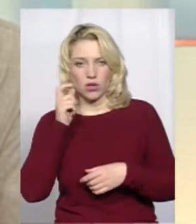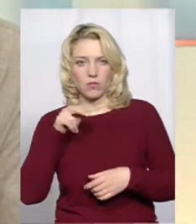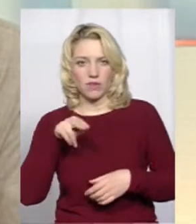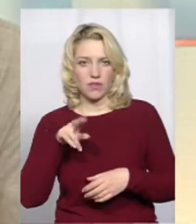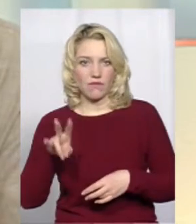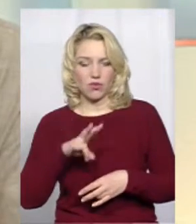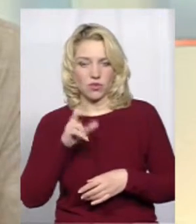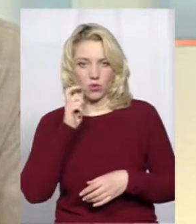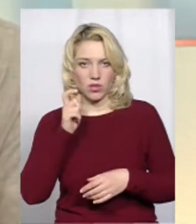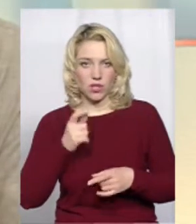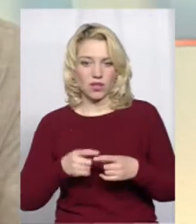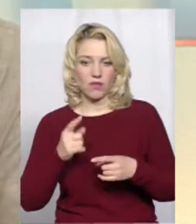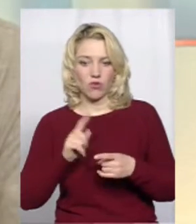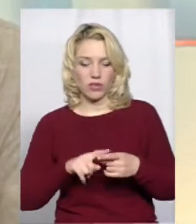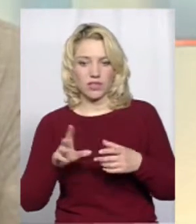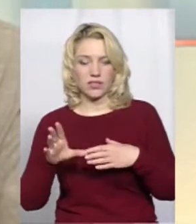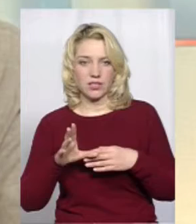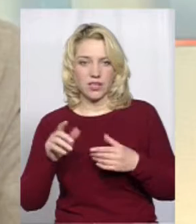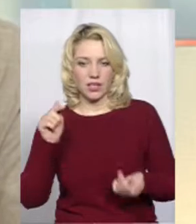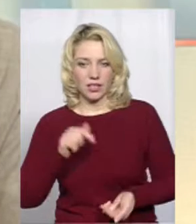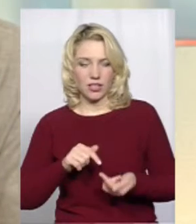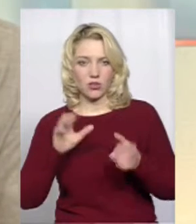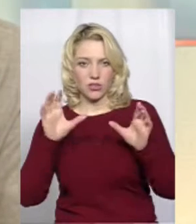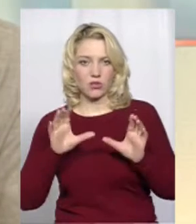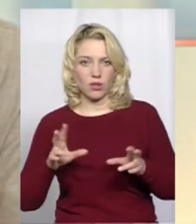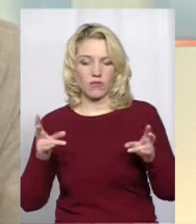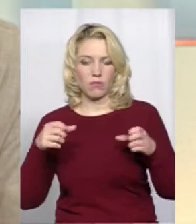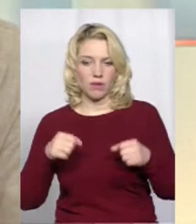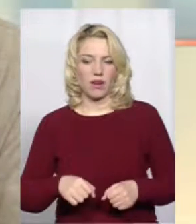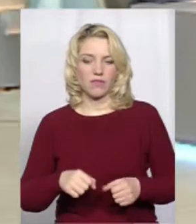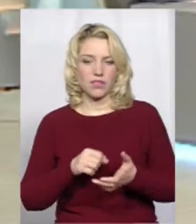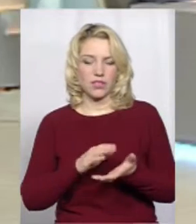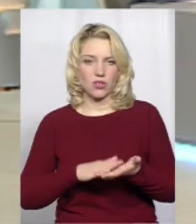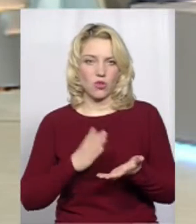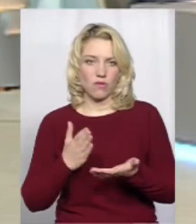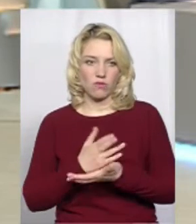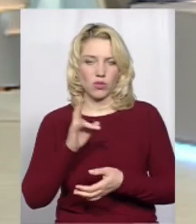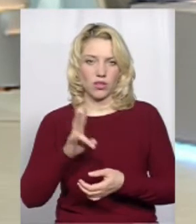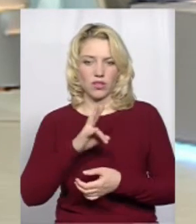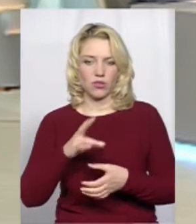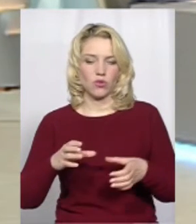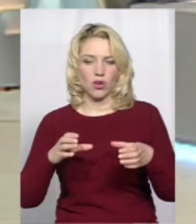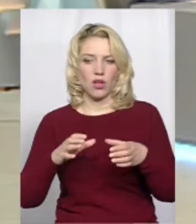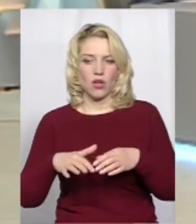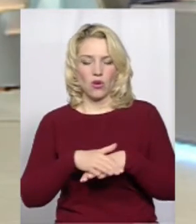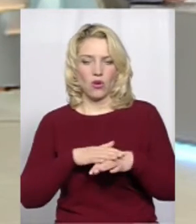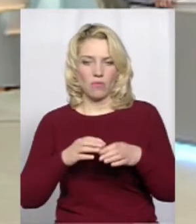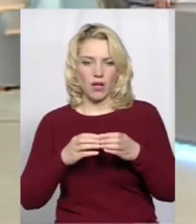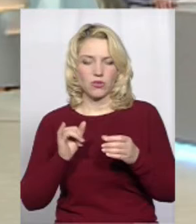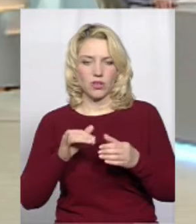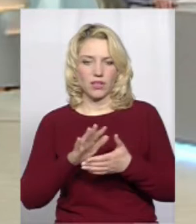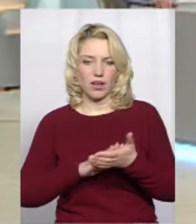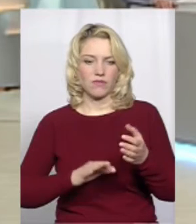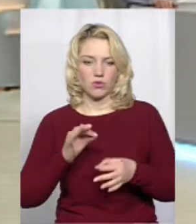України, вони, згідно з чинним законодавством, вправі зареєструвати нову релігійну громаду і далі уже в судовому порядку